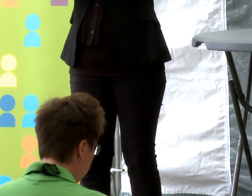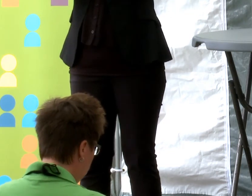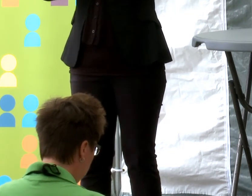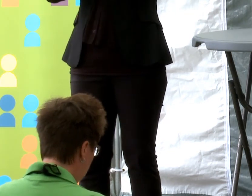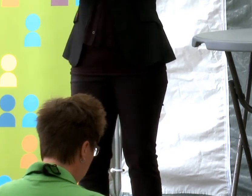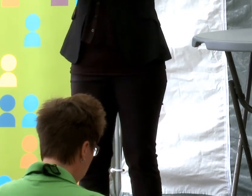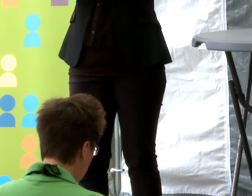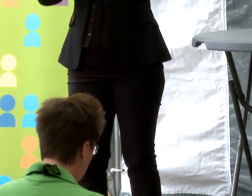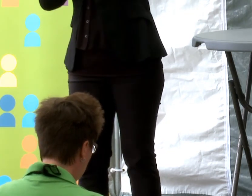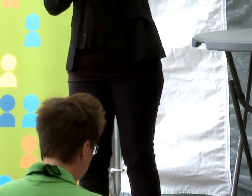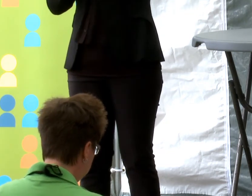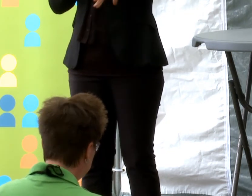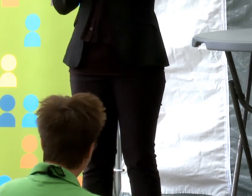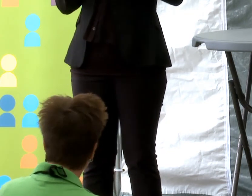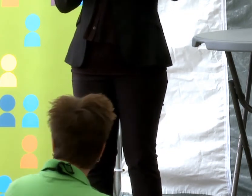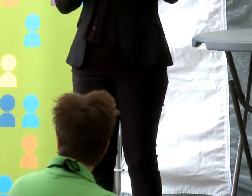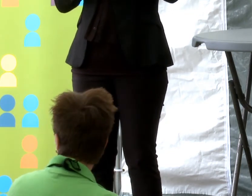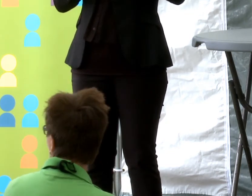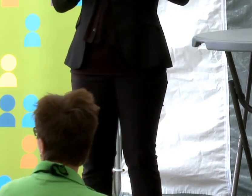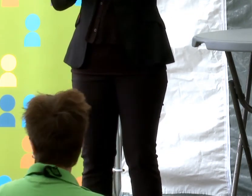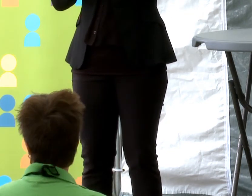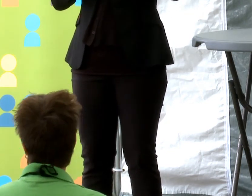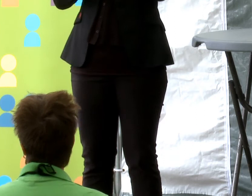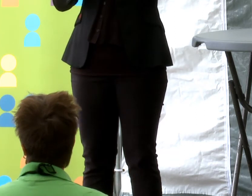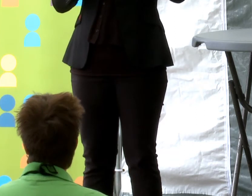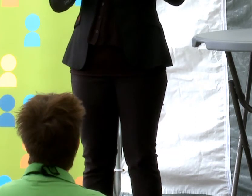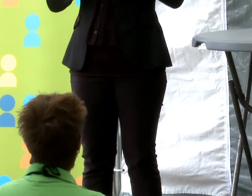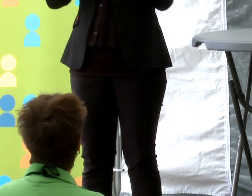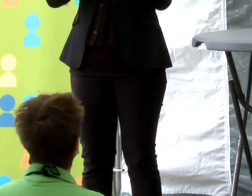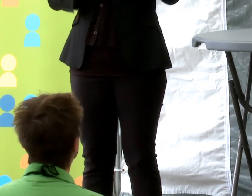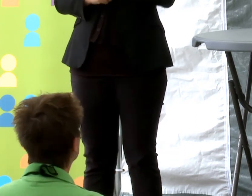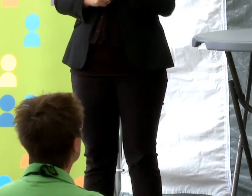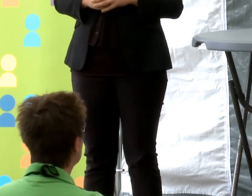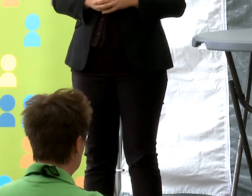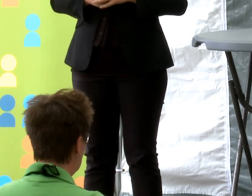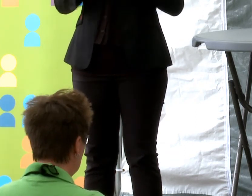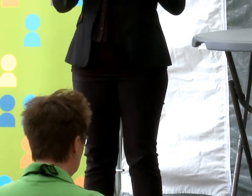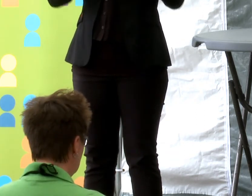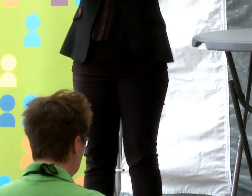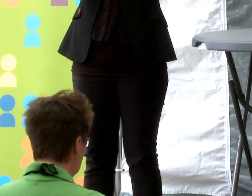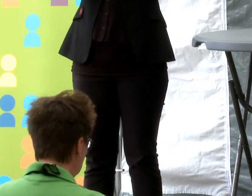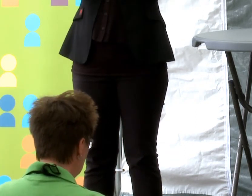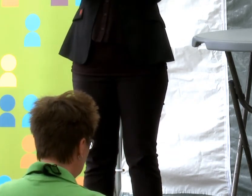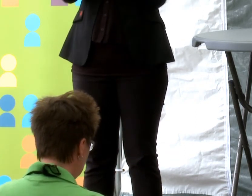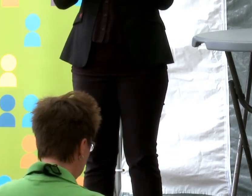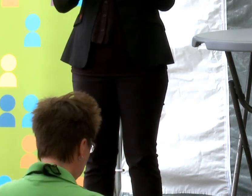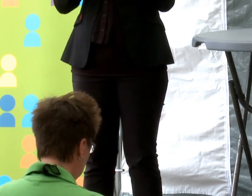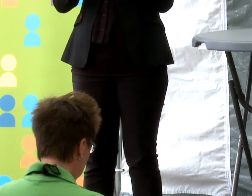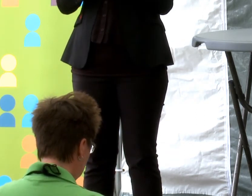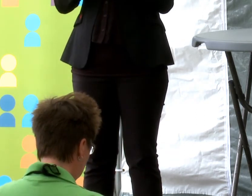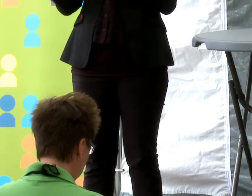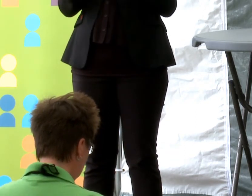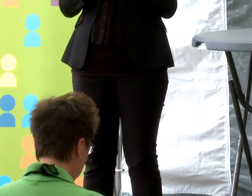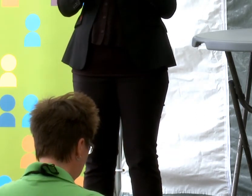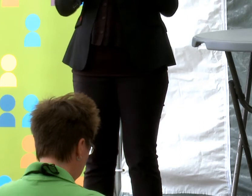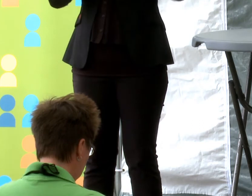än vad de enskilda projekten kan göra själva. Det här seminariet arrangeras också inom ramen för EUs